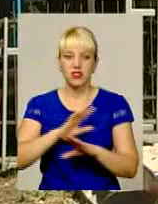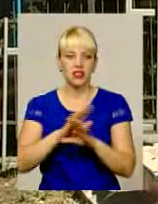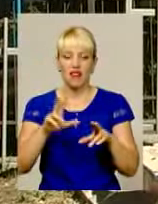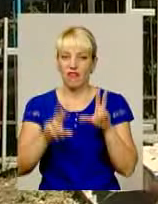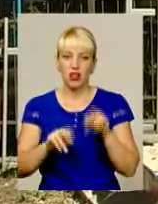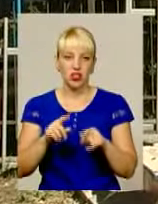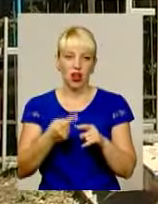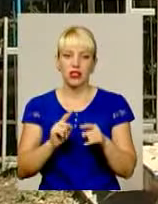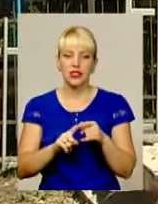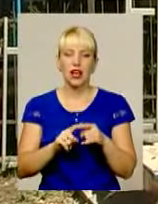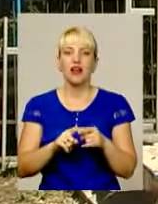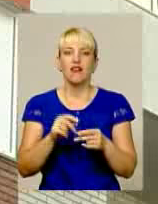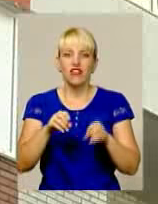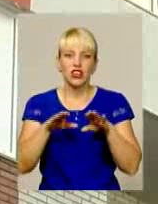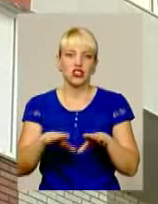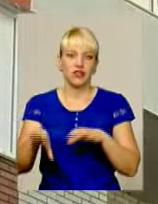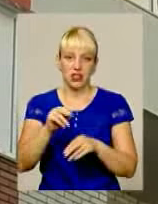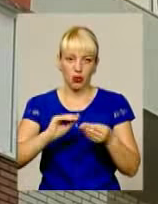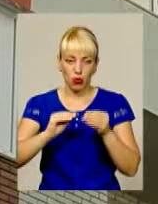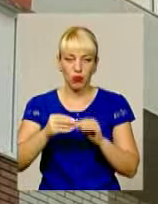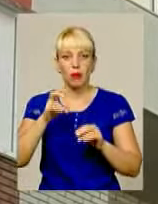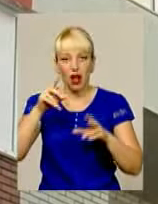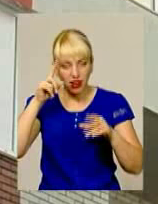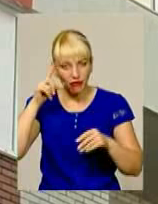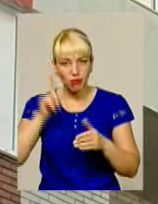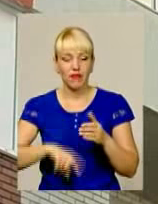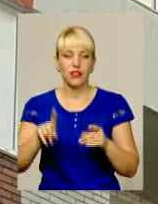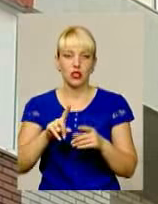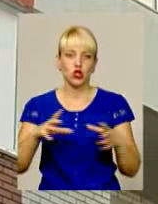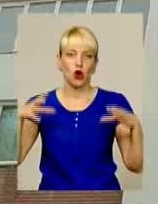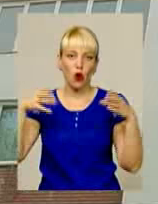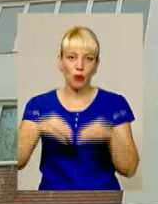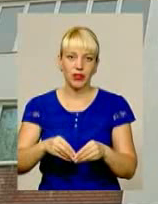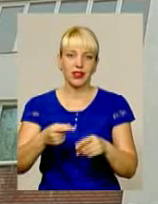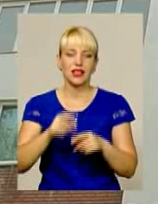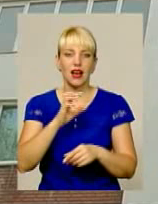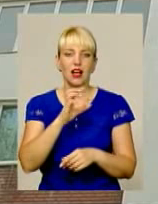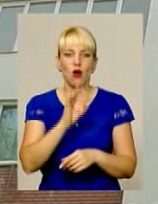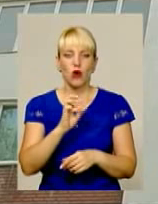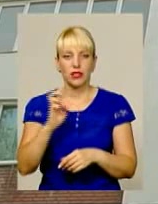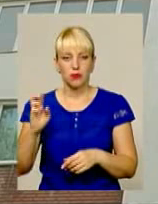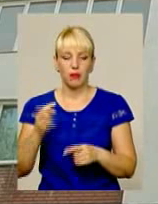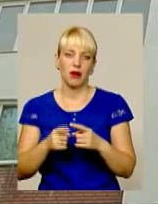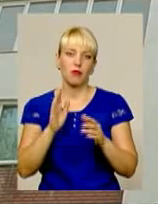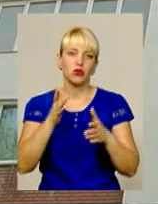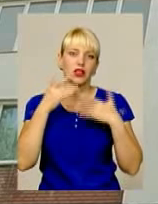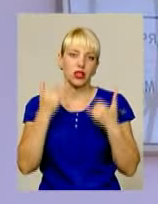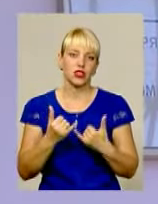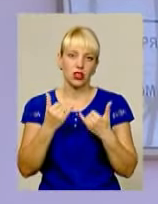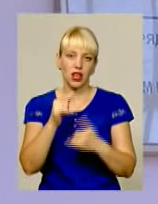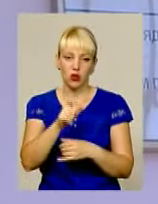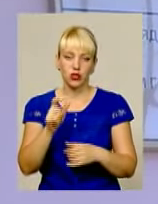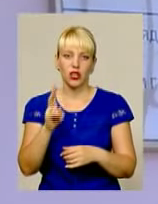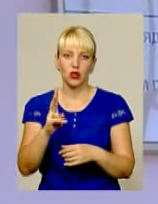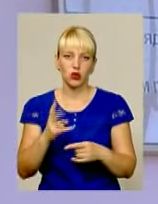панацеєю від комунальних проблем, але упевнені, що об'єднання співвласників значно полегшить життя хмельничанам, які мешкають у багатоповерхівках.